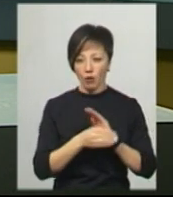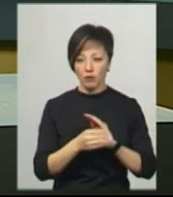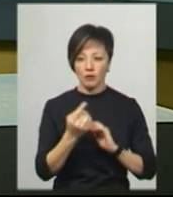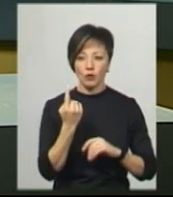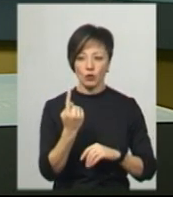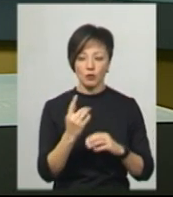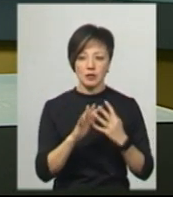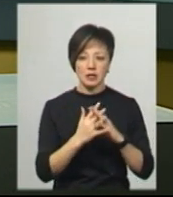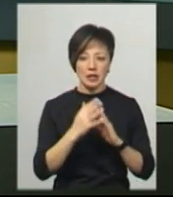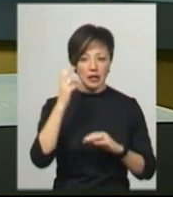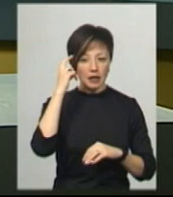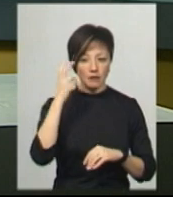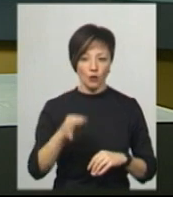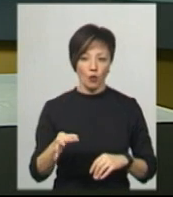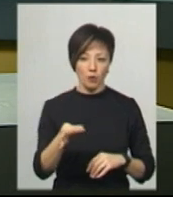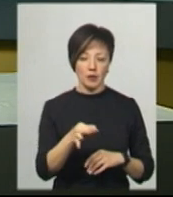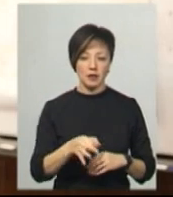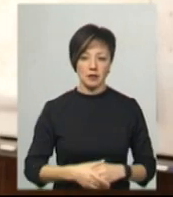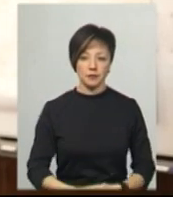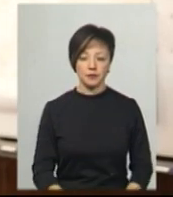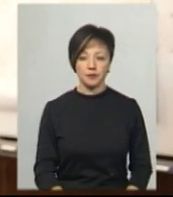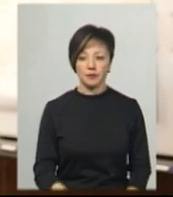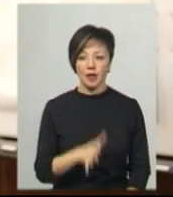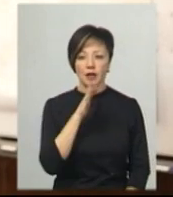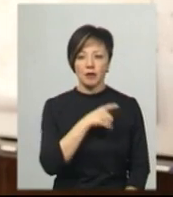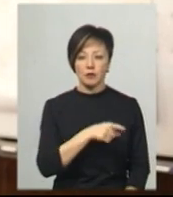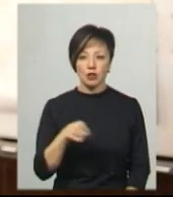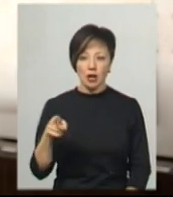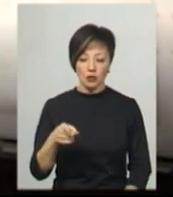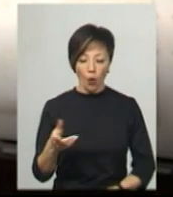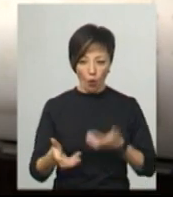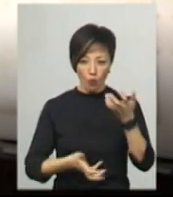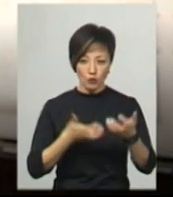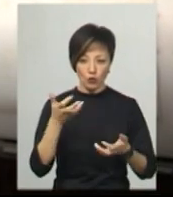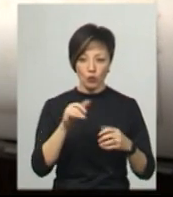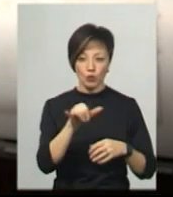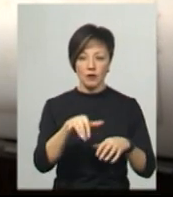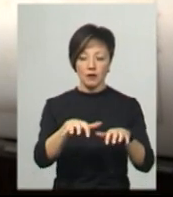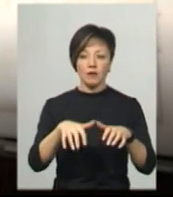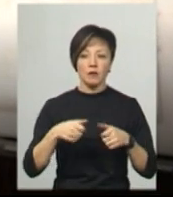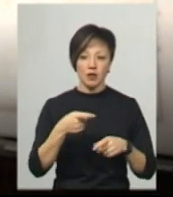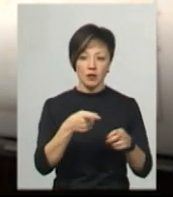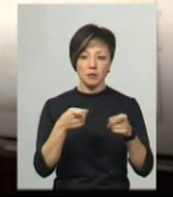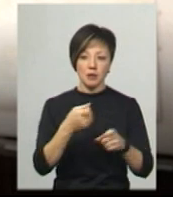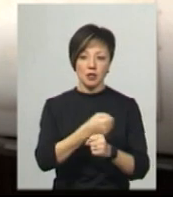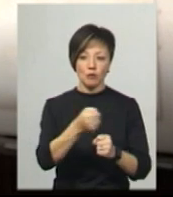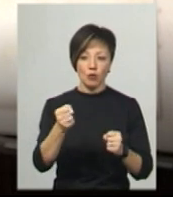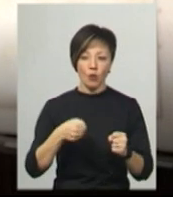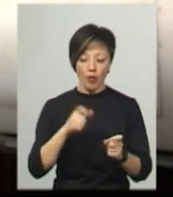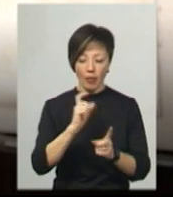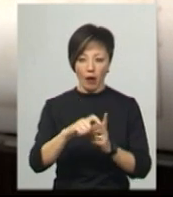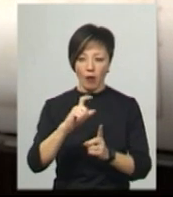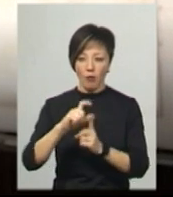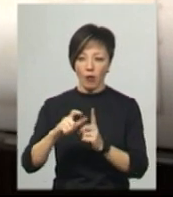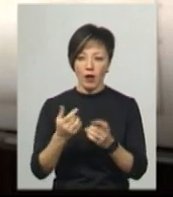одному із сіл Київської області. Під час обшуків у затриманих вилучено вогнепальну та пневматичну зброю, набої різного